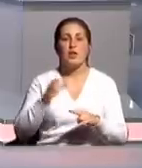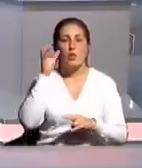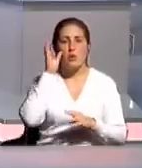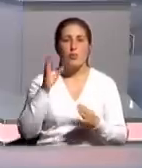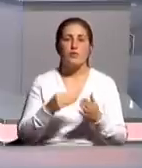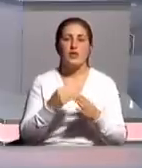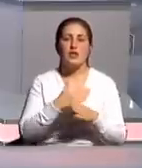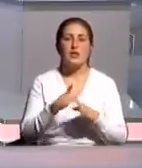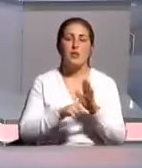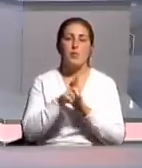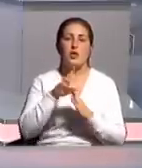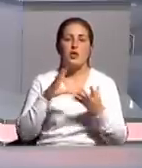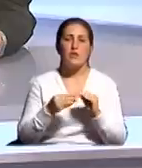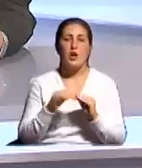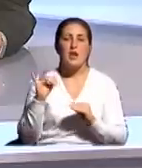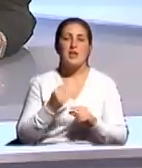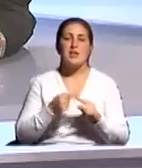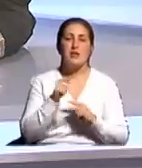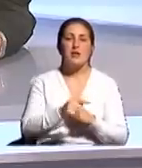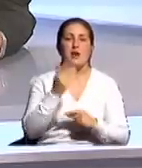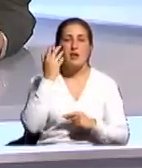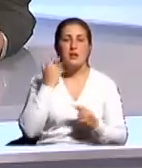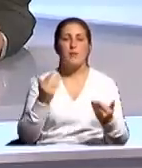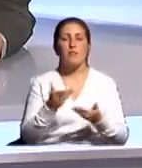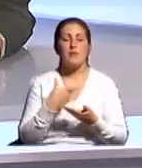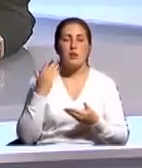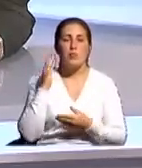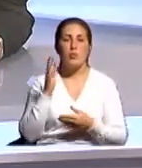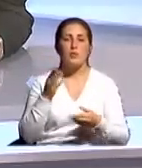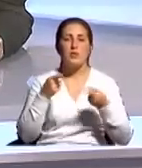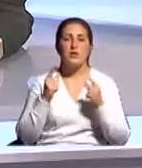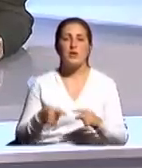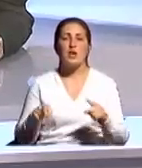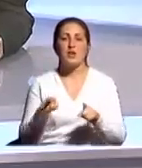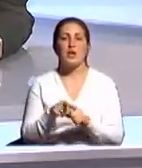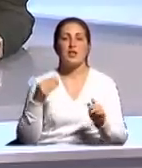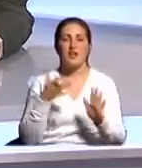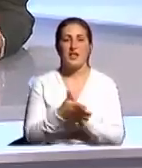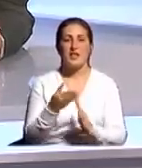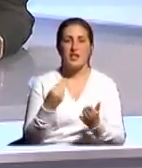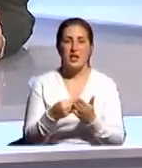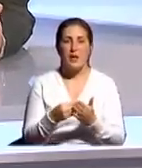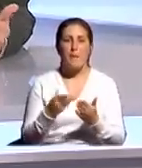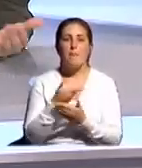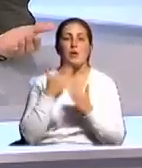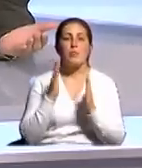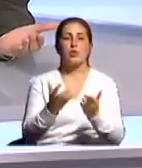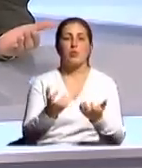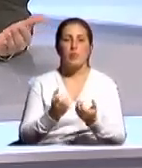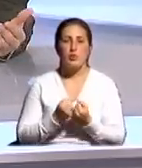финансироваться прежде всего. И тогда, когда мы будем действительно так рационально тратить денежные средства, мы будем получать